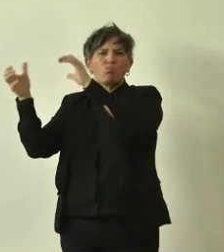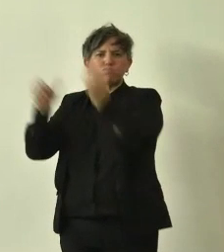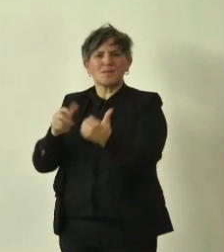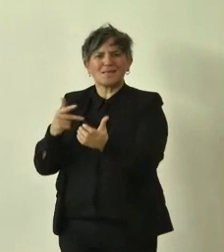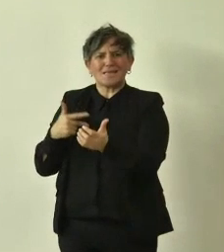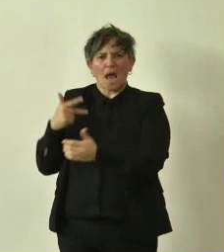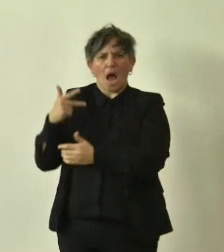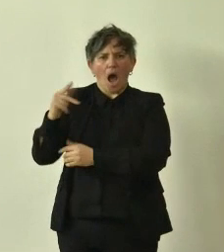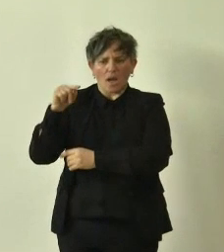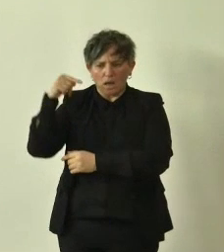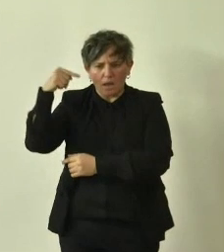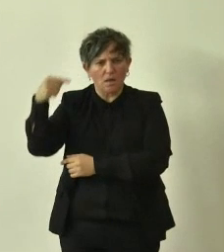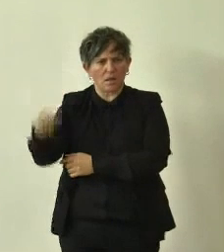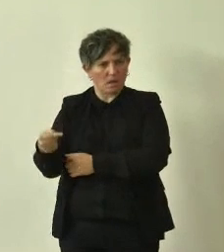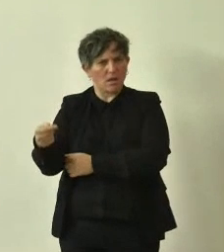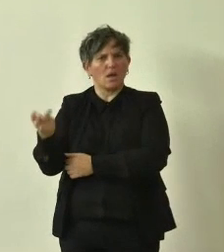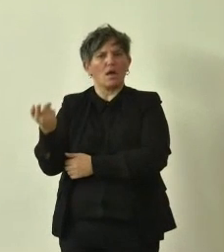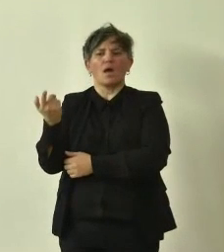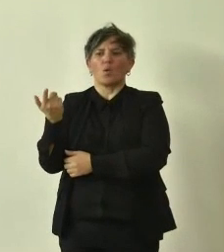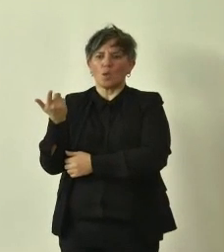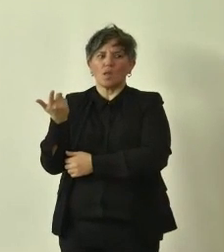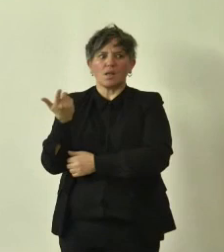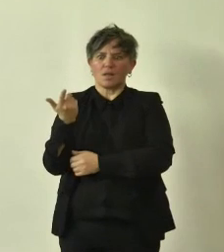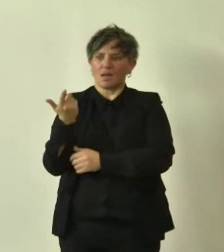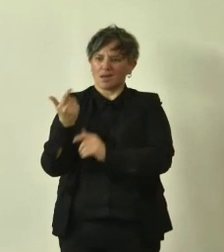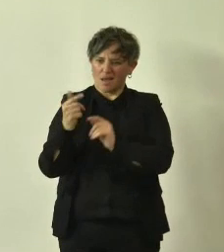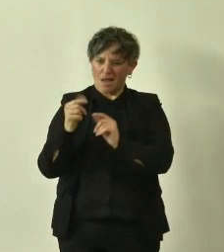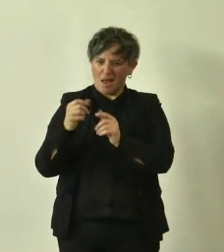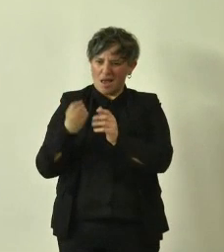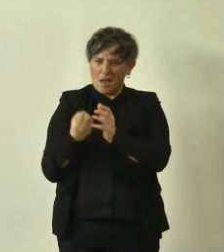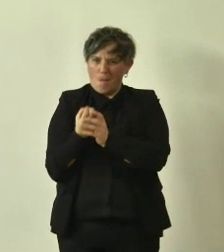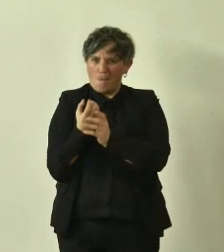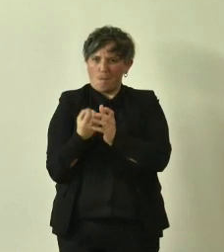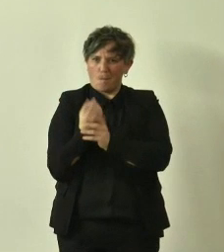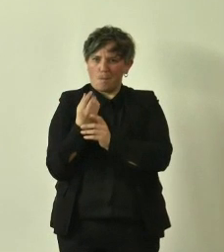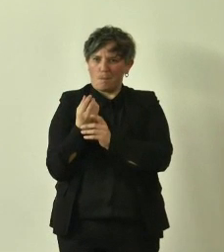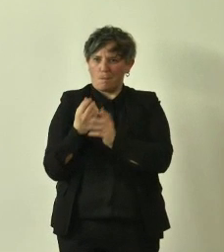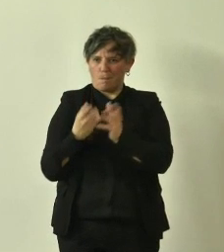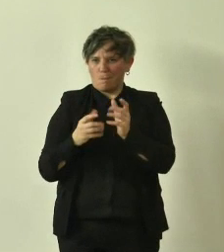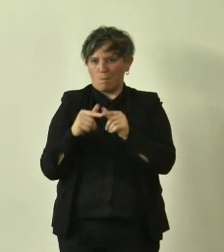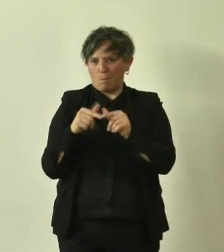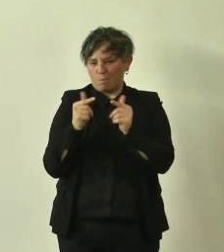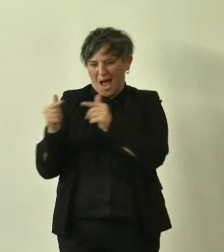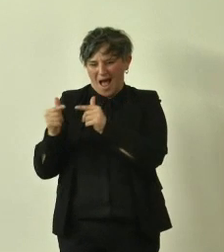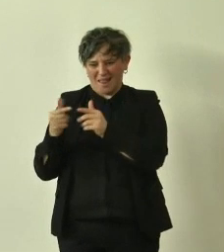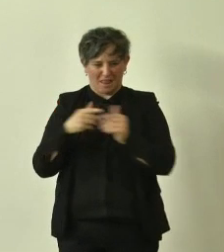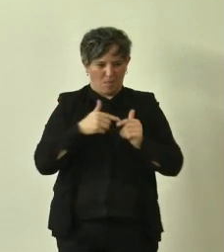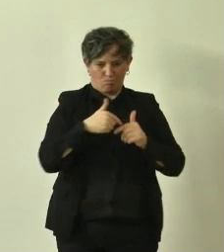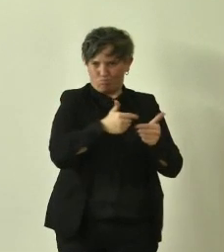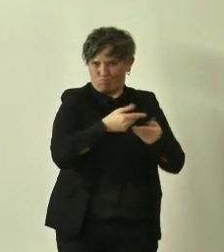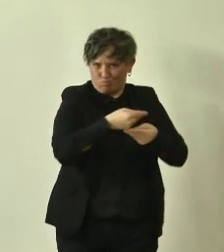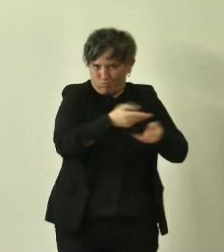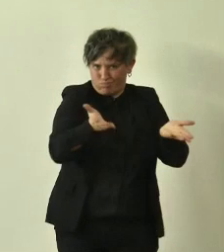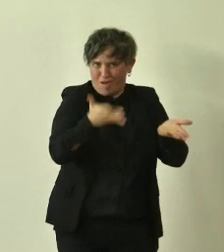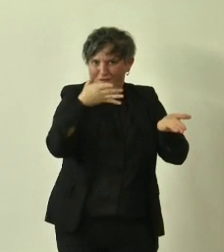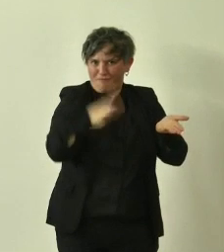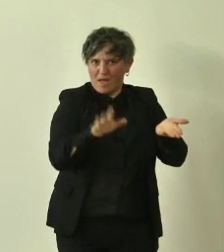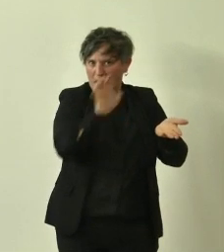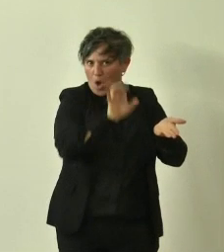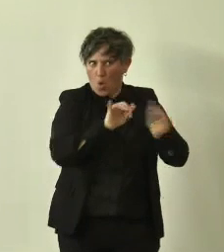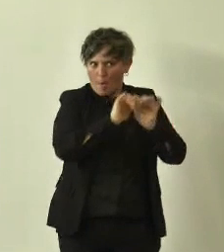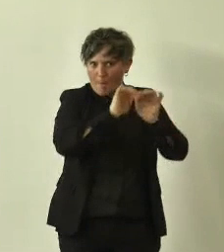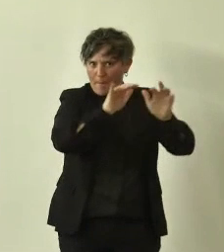queste piante che si sono disseminate in vari paesi d'Europa c'è questa continuità di un